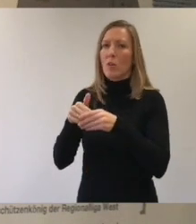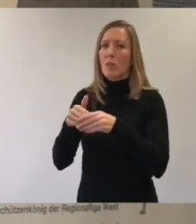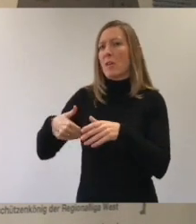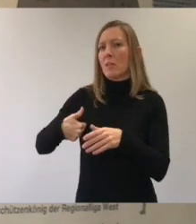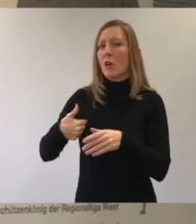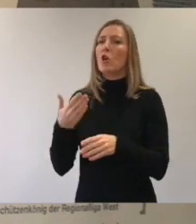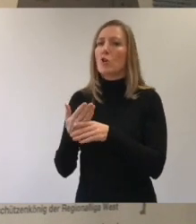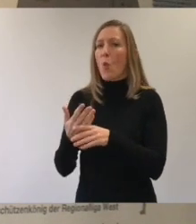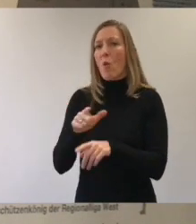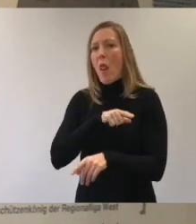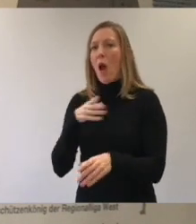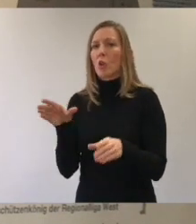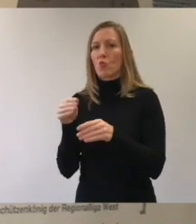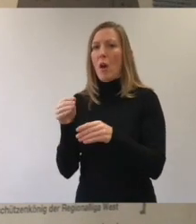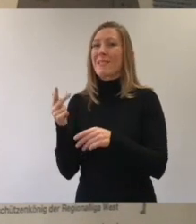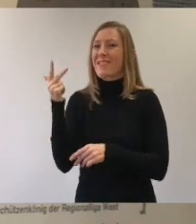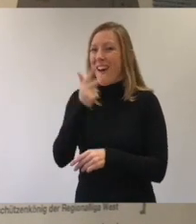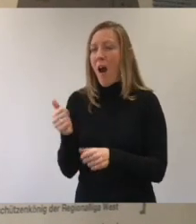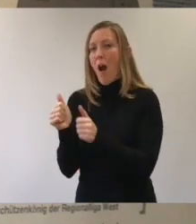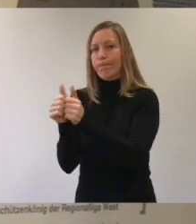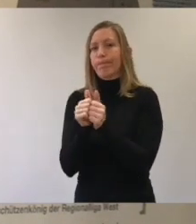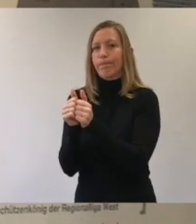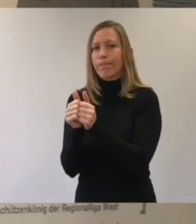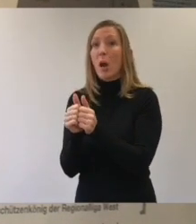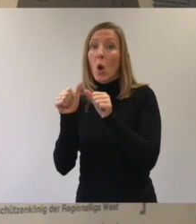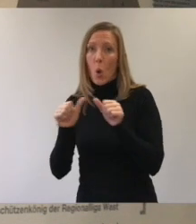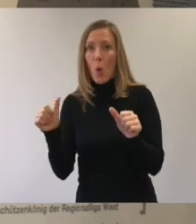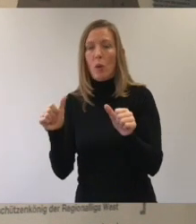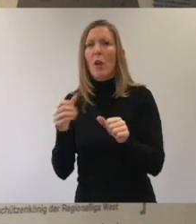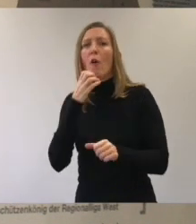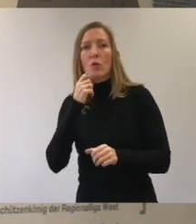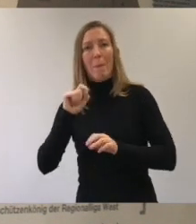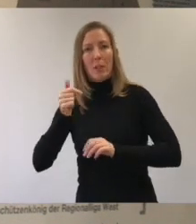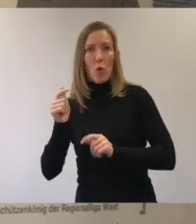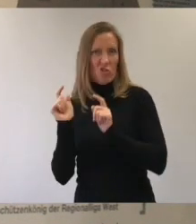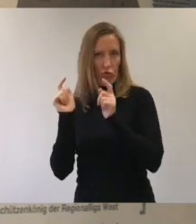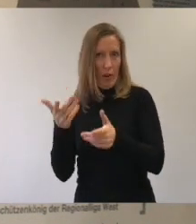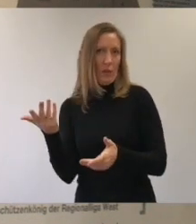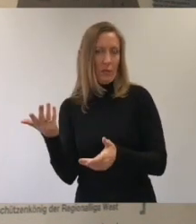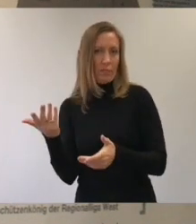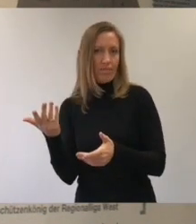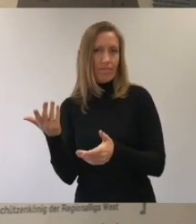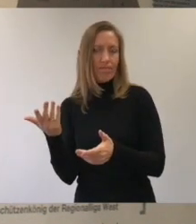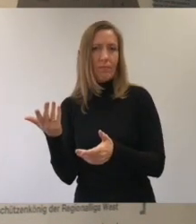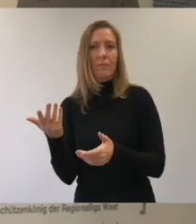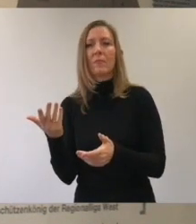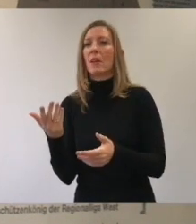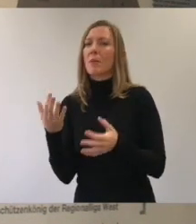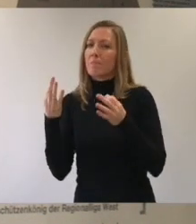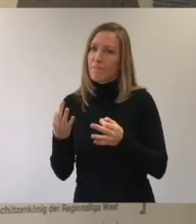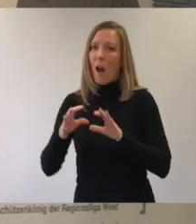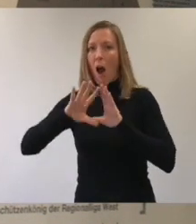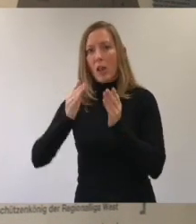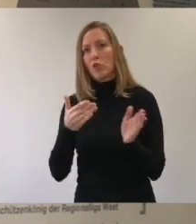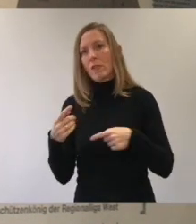Jahre zusammen. Ingo ist sehr glücklich mit Karin. Er wollte ihr was Besonderes zu Weihnachten schenken. Aber dann